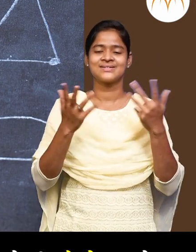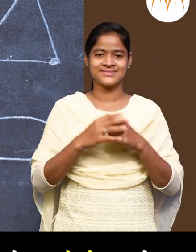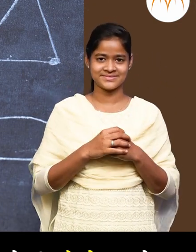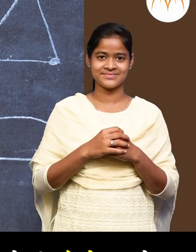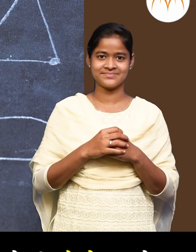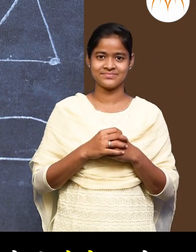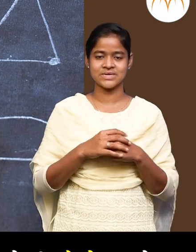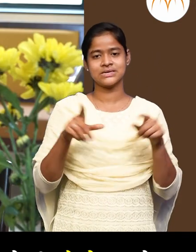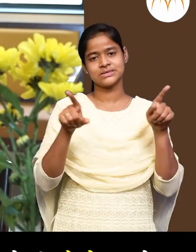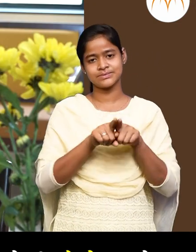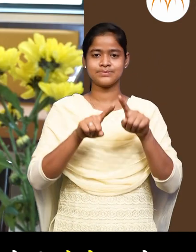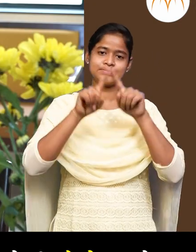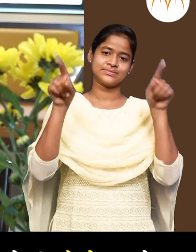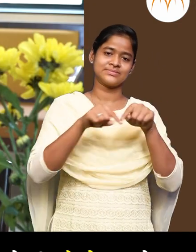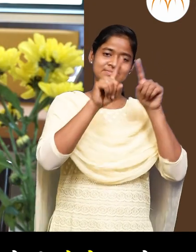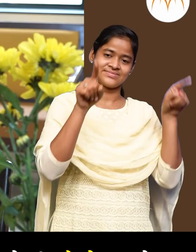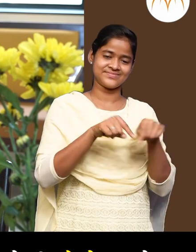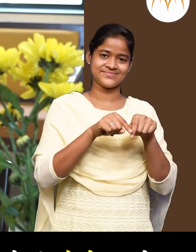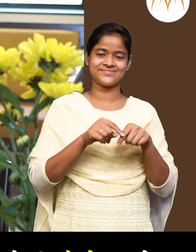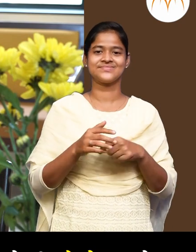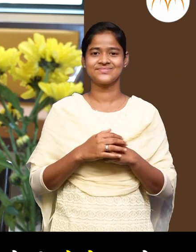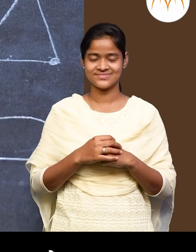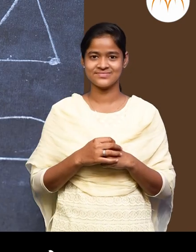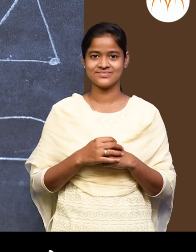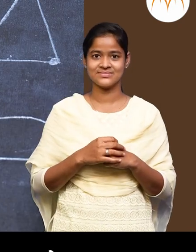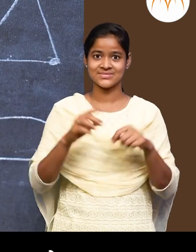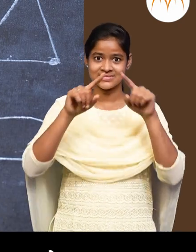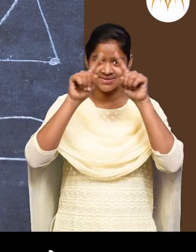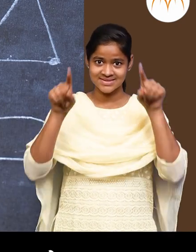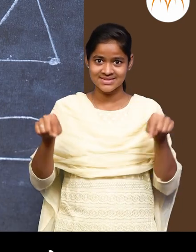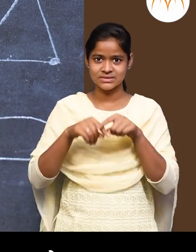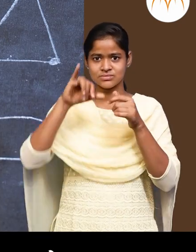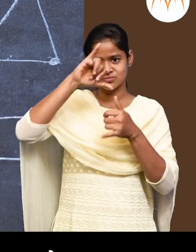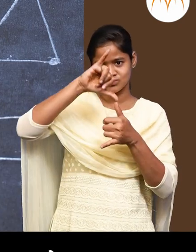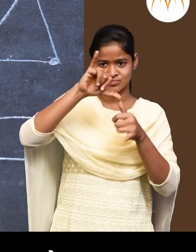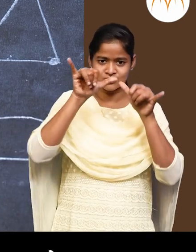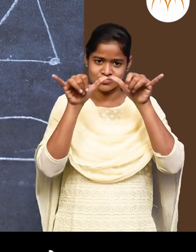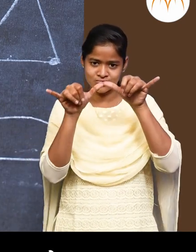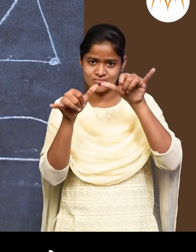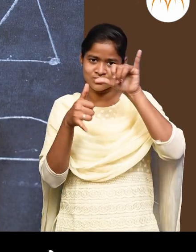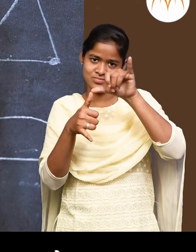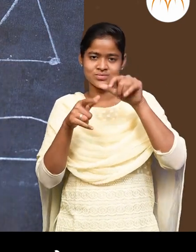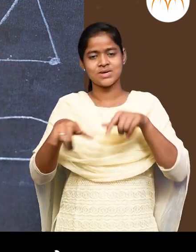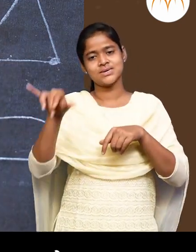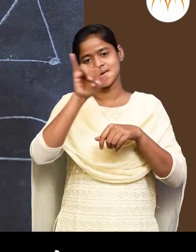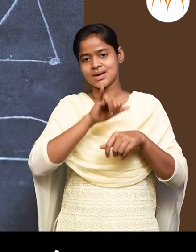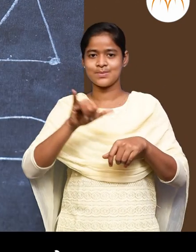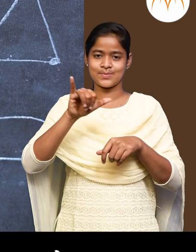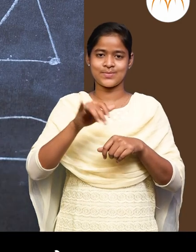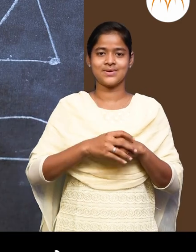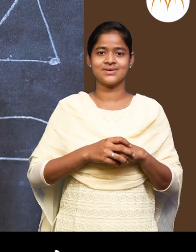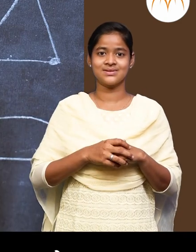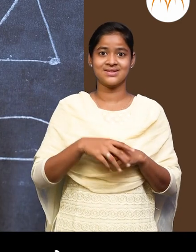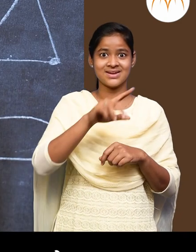मदे चार बाजु हैत, मन्जे दोनी ही चौकोनेत यहा आकुरुतीच सगड़ा बाजु सार्ख्या हैत आणि यहा